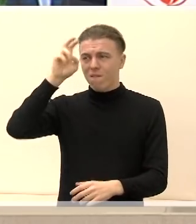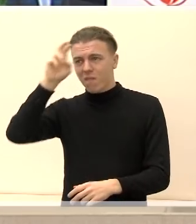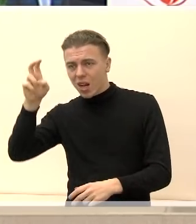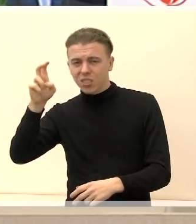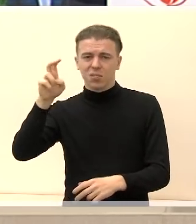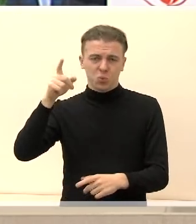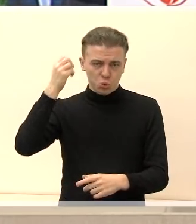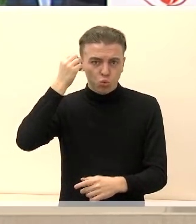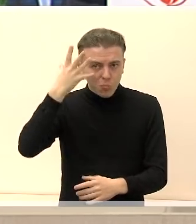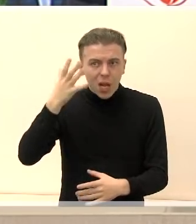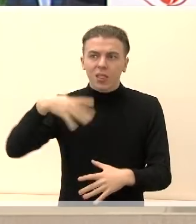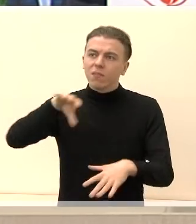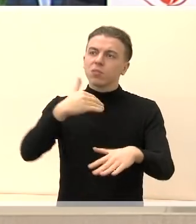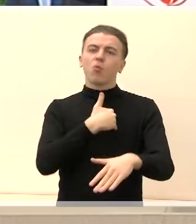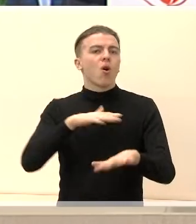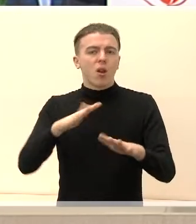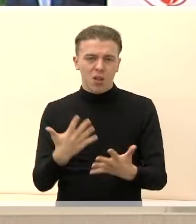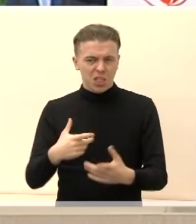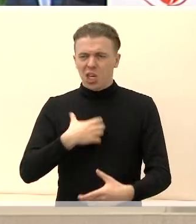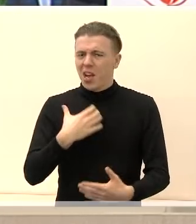interesus. Ir čia nereikia nieko gazdinti.